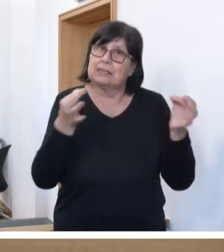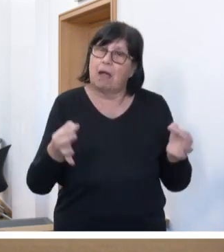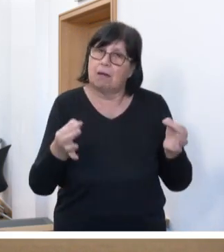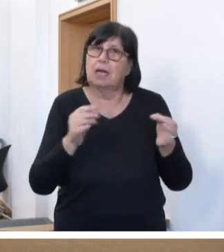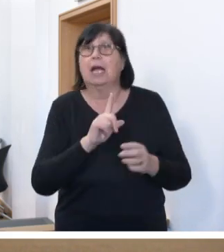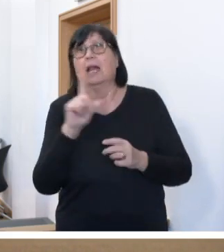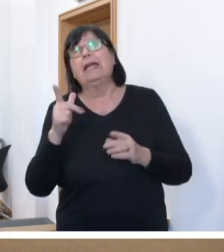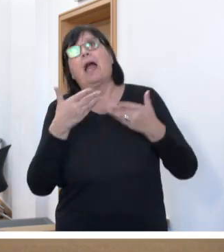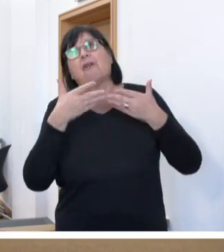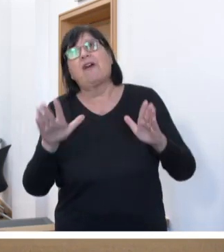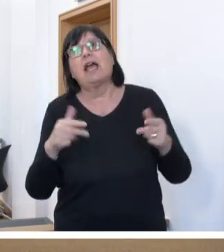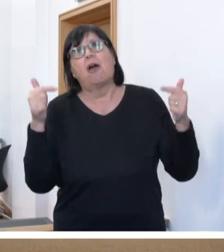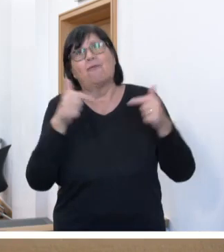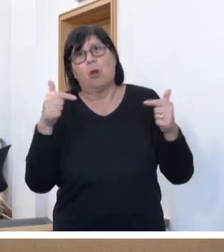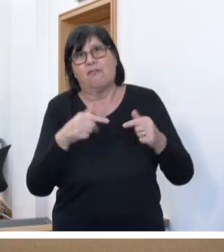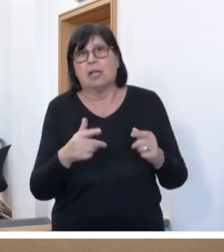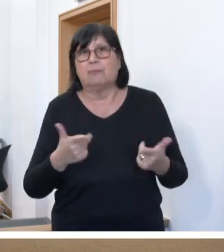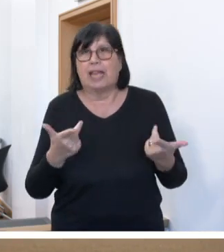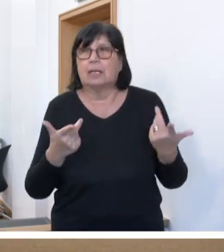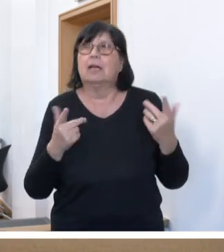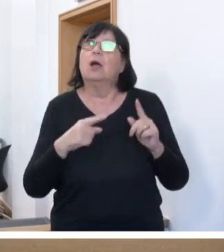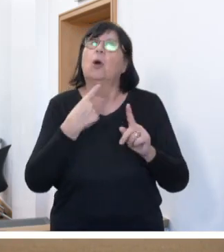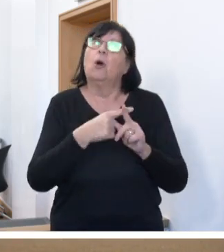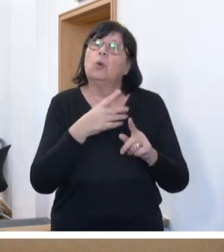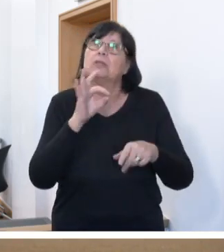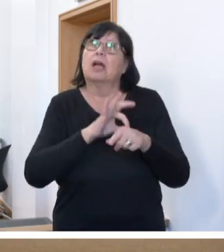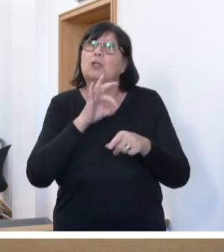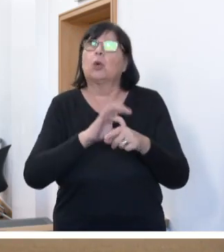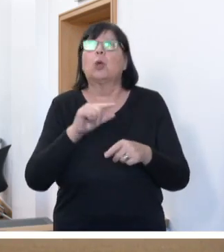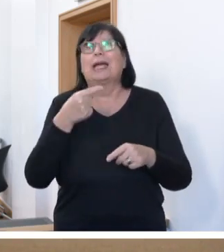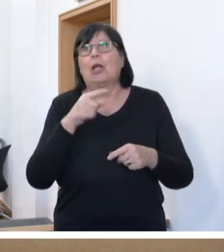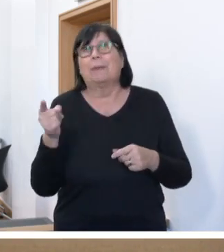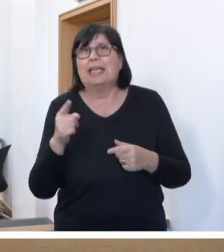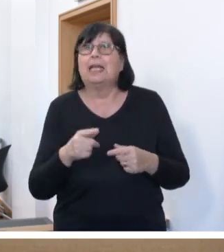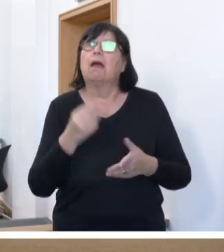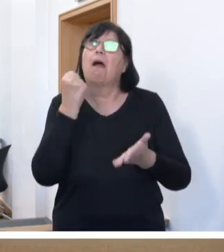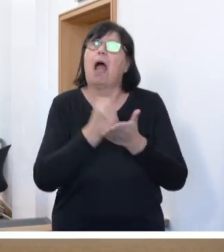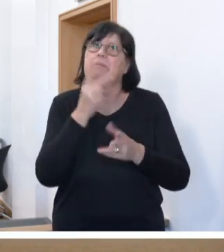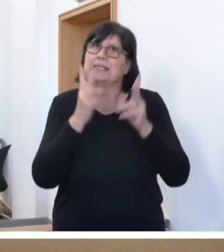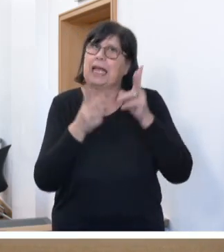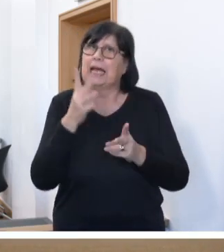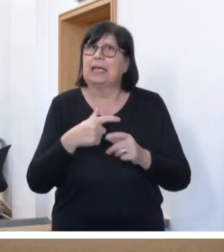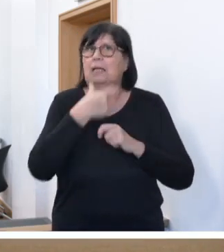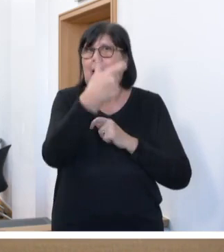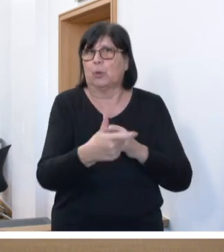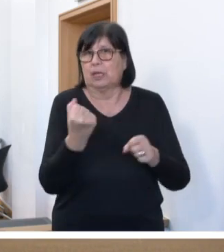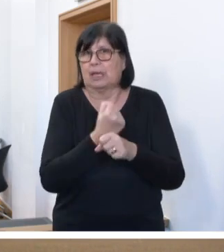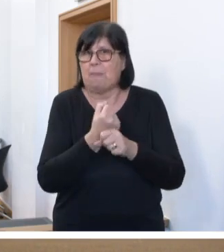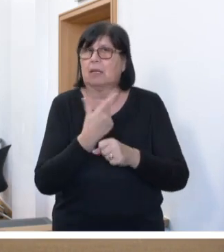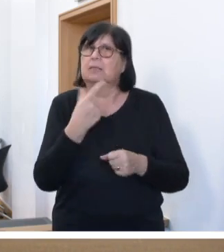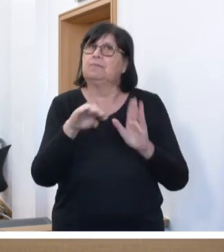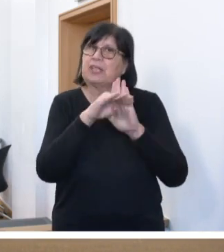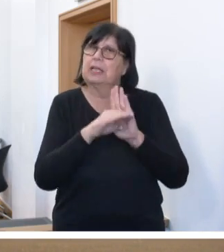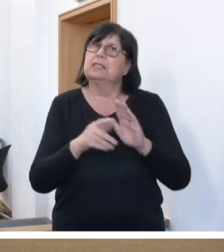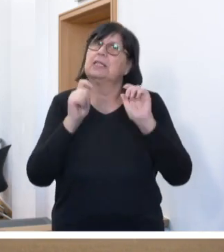der Freien Wohlfahrtspflege sowie von Dr. Gero Bieg vom Amtsgericht Saarbrücken durchgeführt. Der Gesetzentwurf